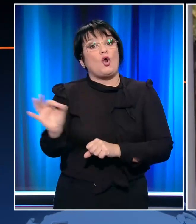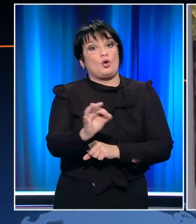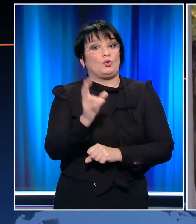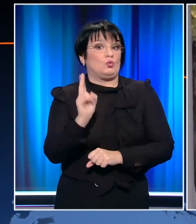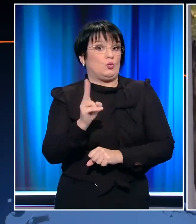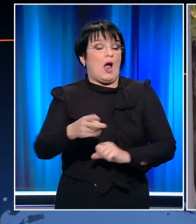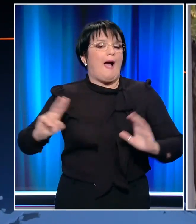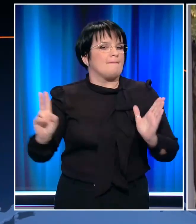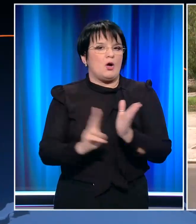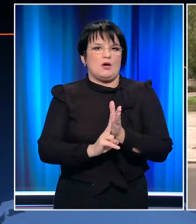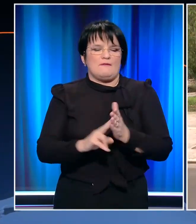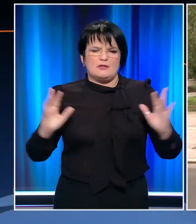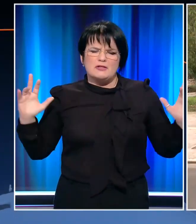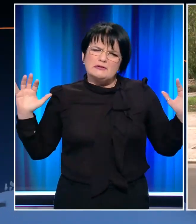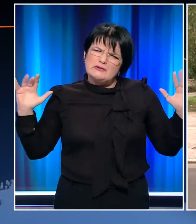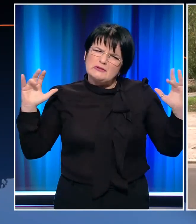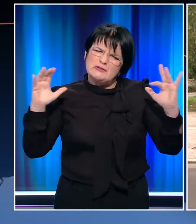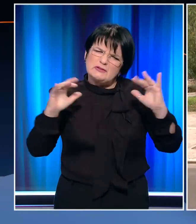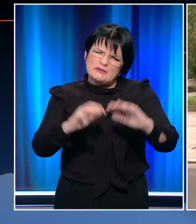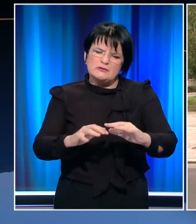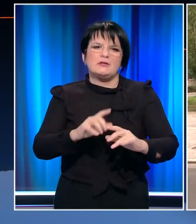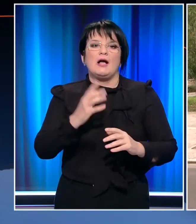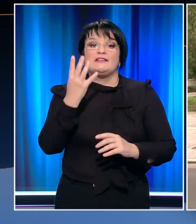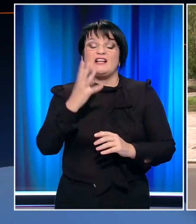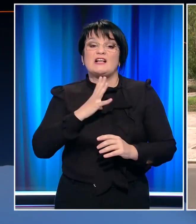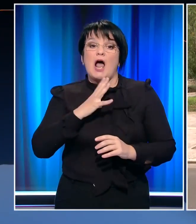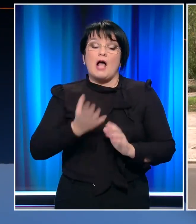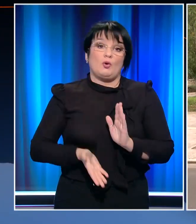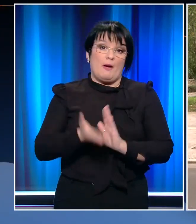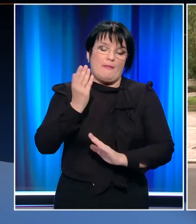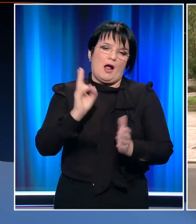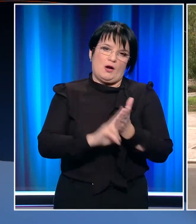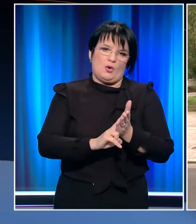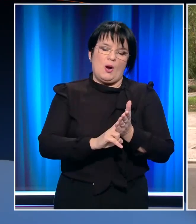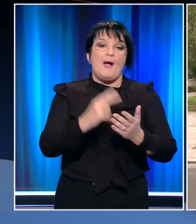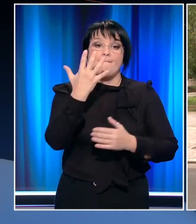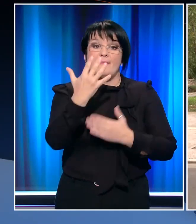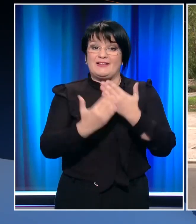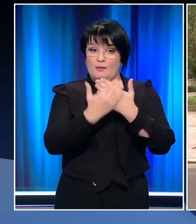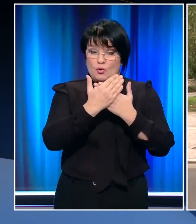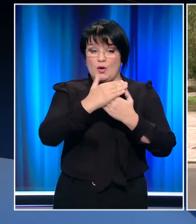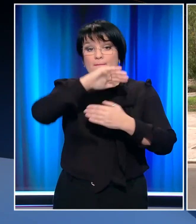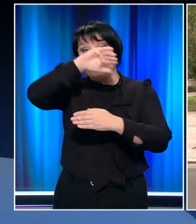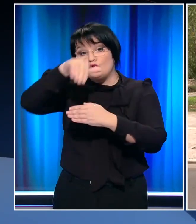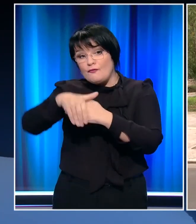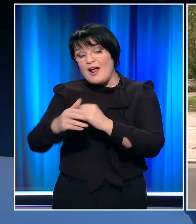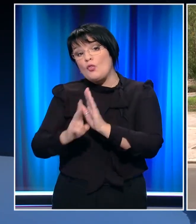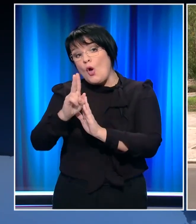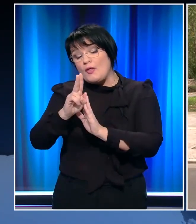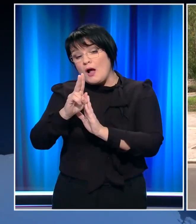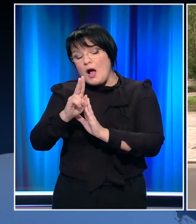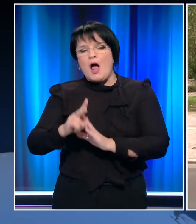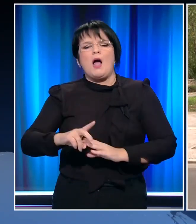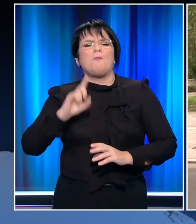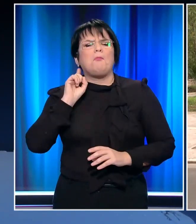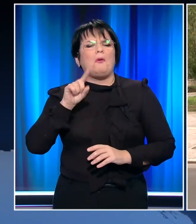απαγορεύονται όλες οι δημόσιες υπαίθριες συναθρήσεις άνω των τεσσάρων ατόμων από τις 5 το πρωί μέχρι και τα μεσάνυχτα, ενώ για